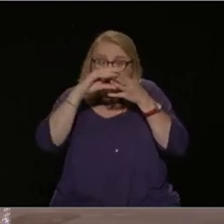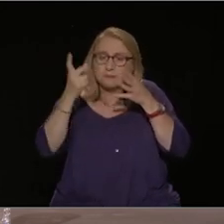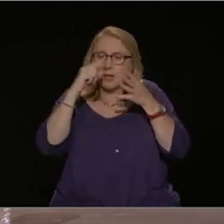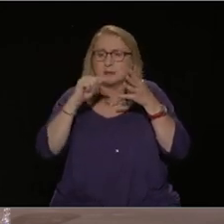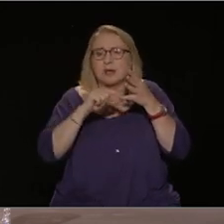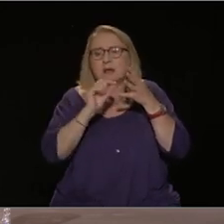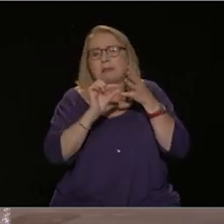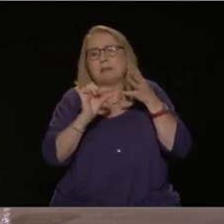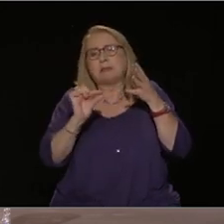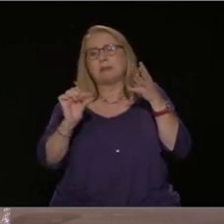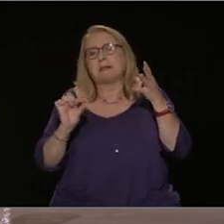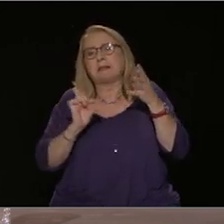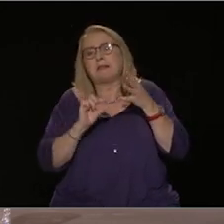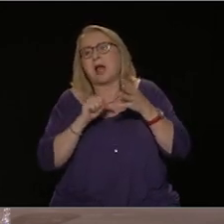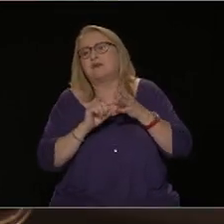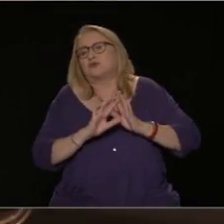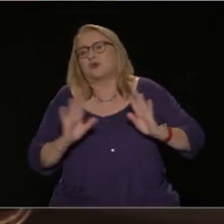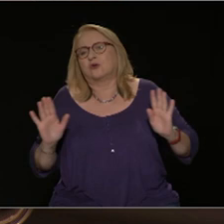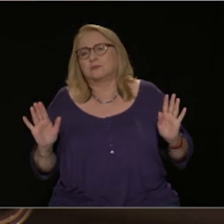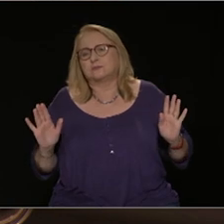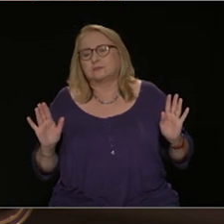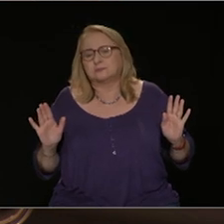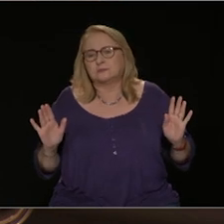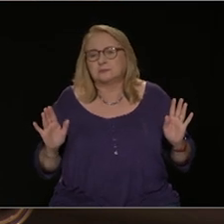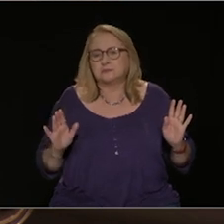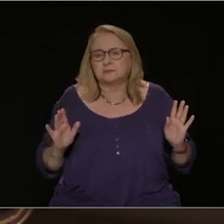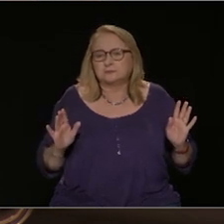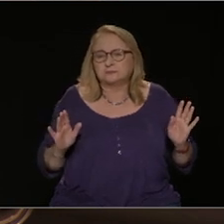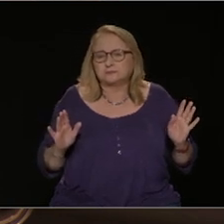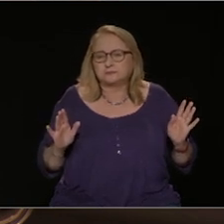υγεία.